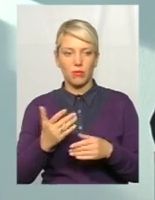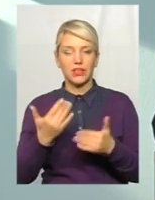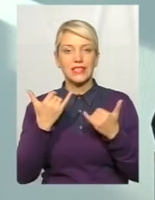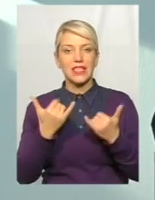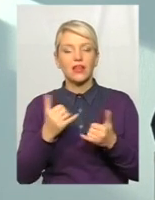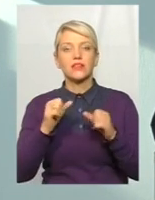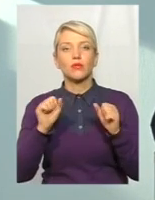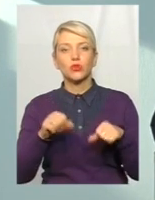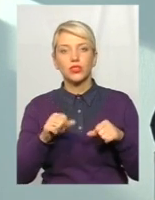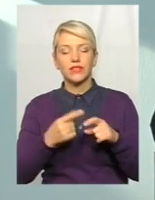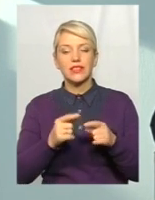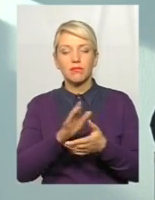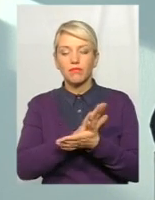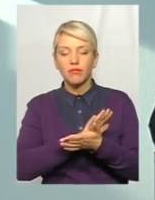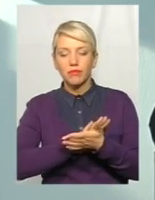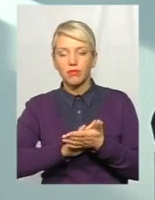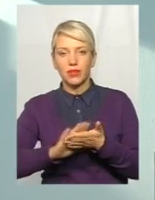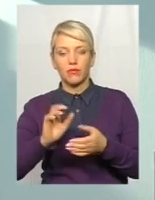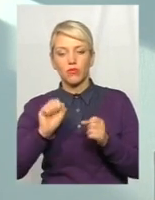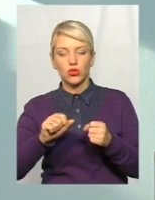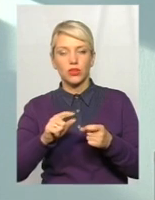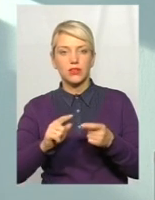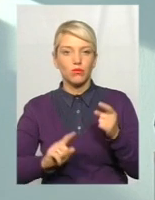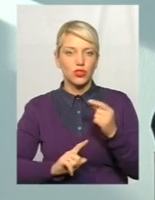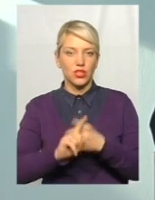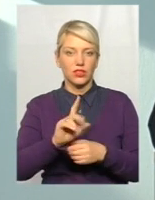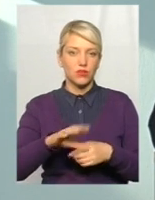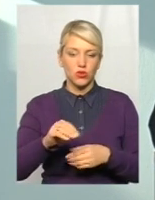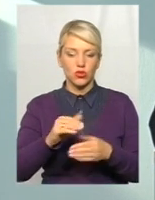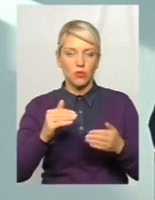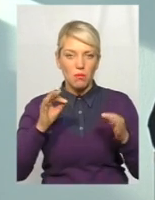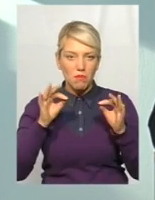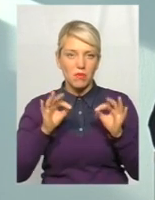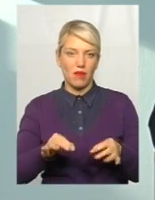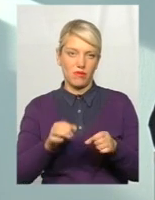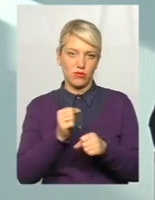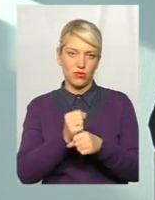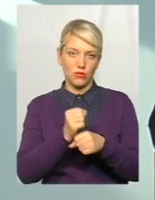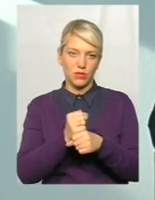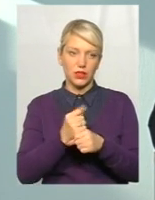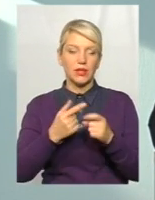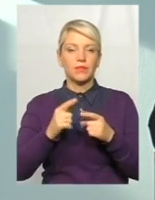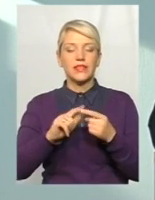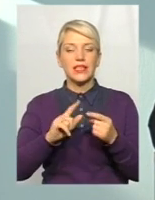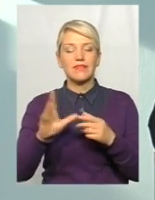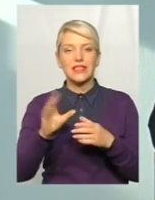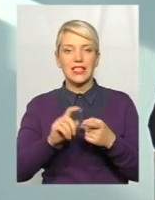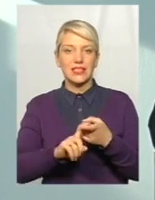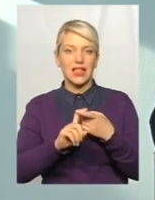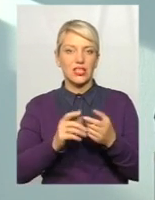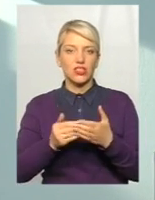можливість оцей білий лист і зробити правильно, закласти правильно підвали цієї політики, політики управління містом.